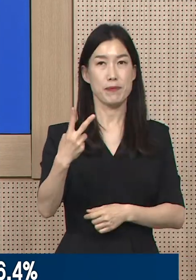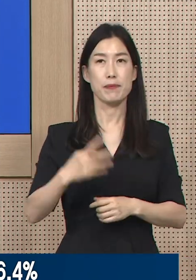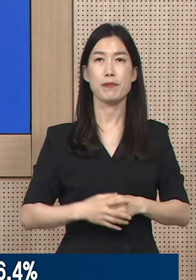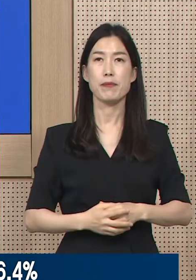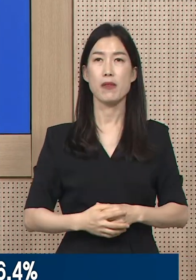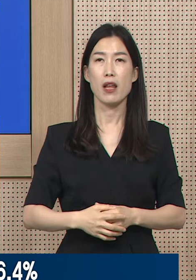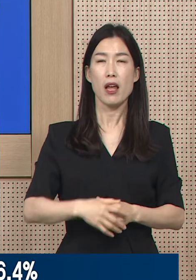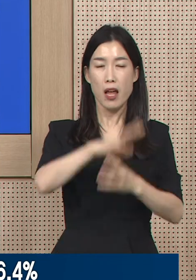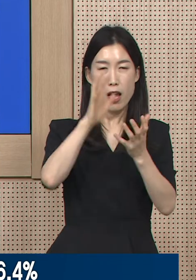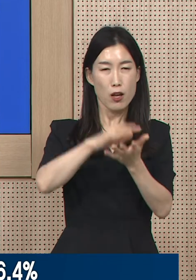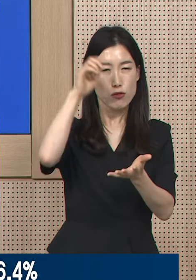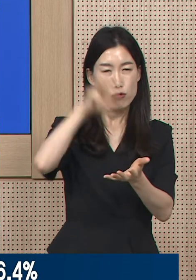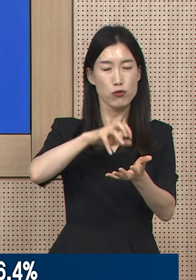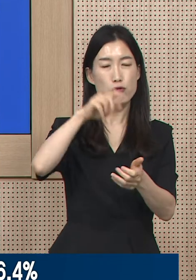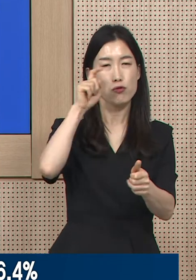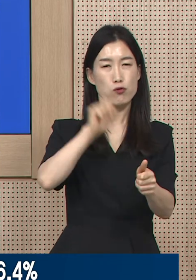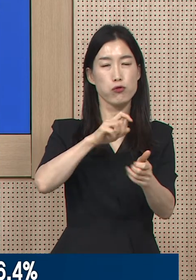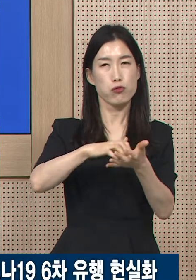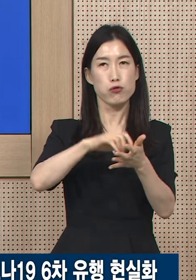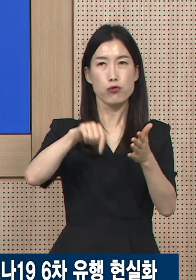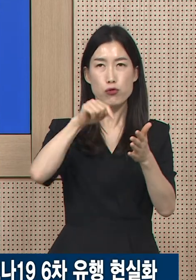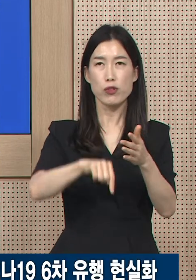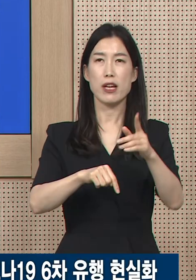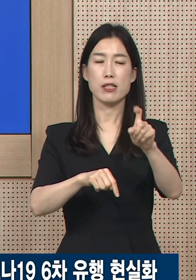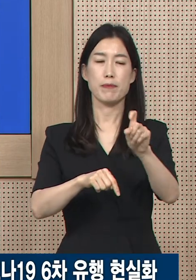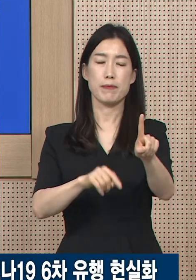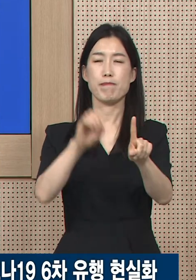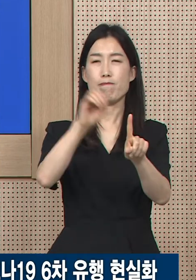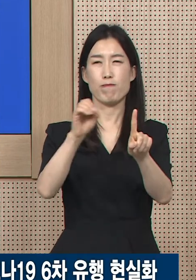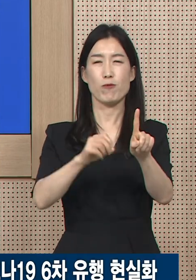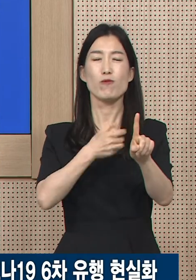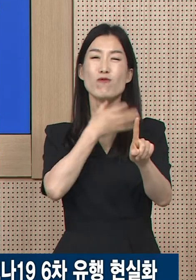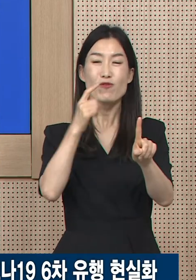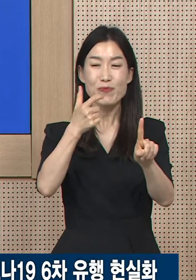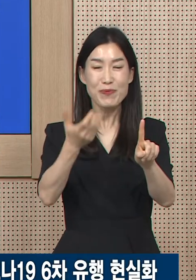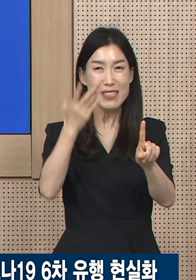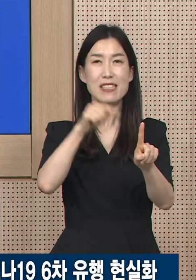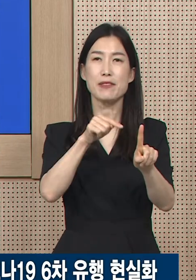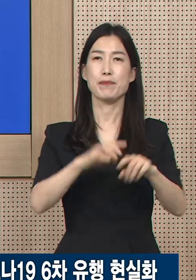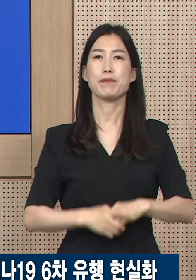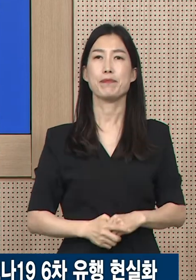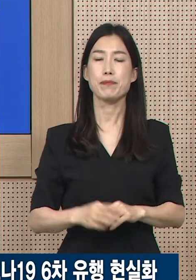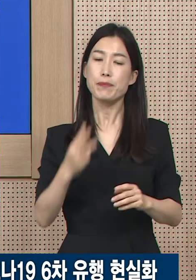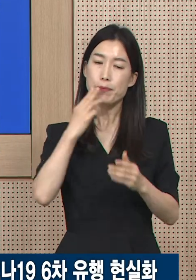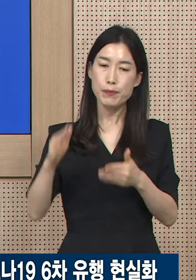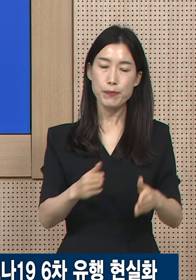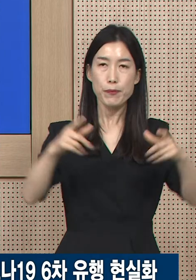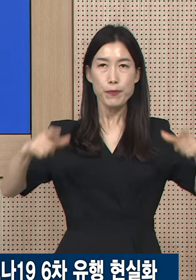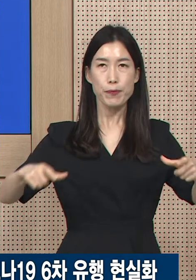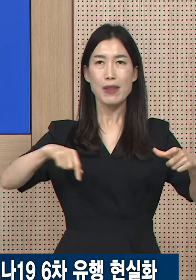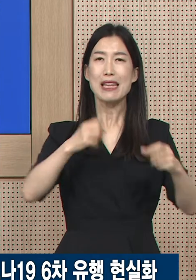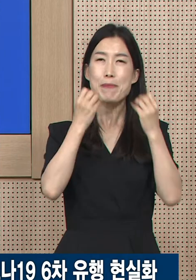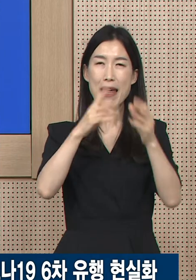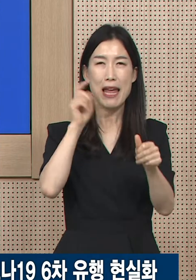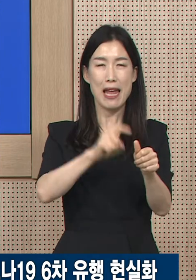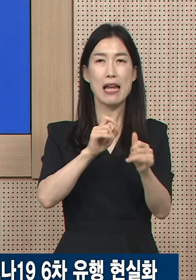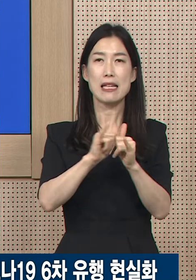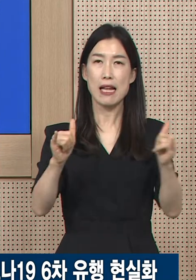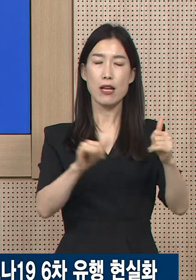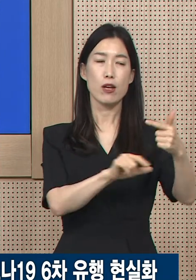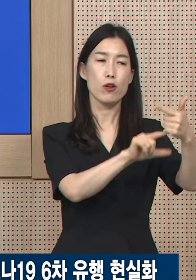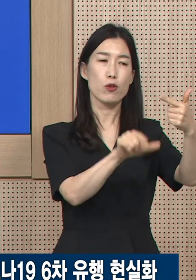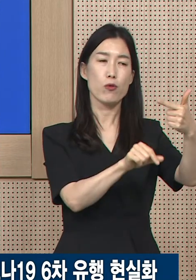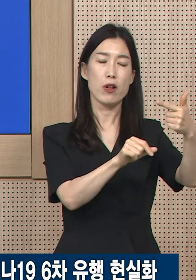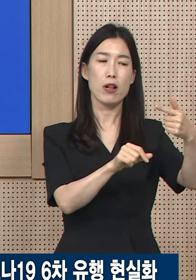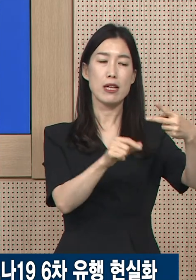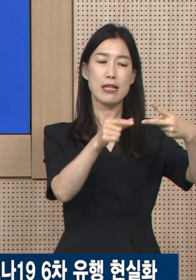11% 수준입니다. 도내 주간 신규 확진자는 6월 2주차 1만 2,470명을 기록한